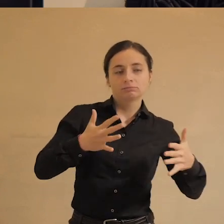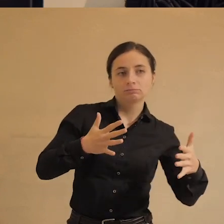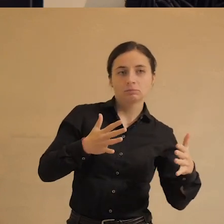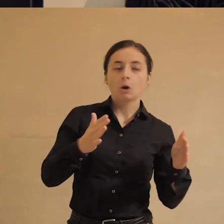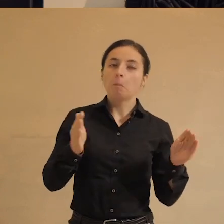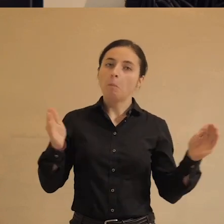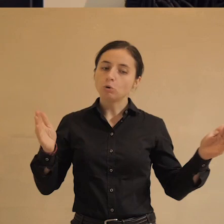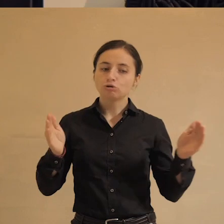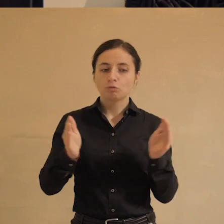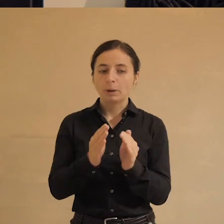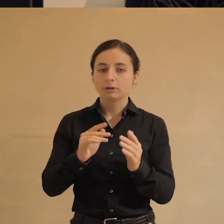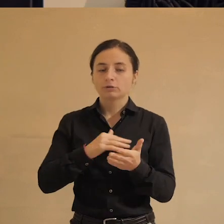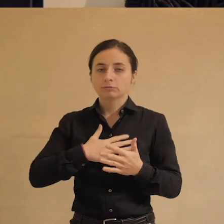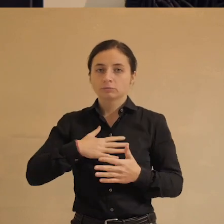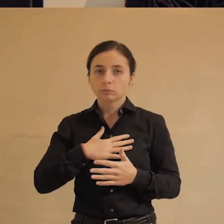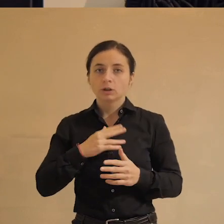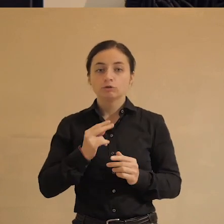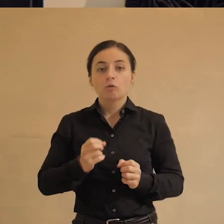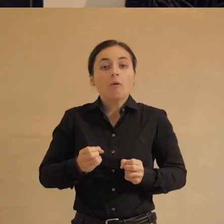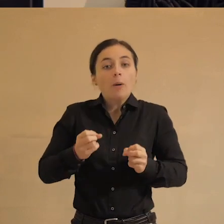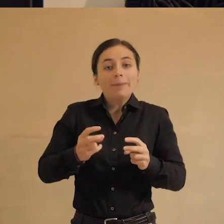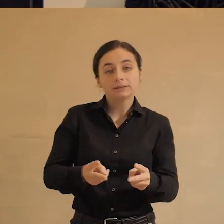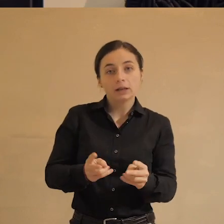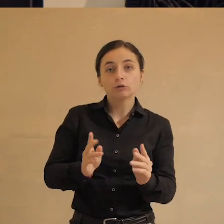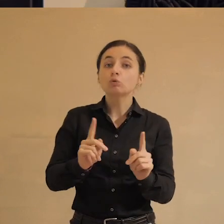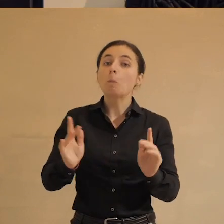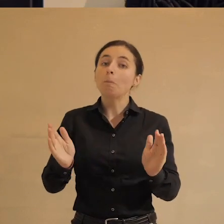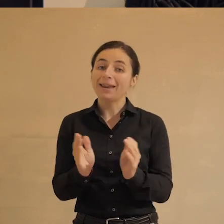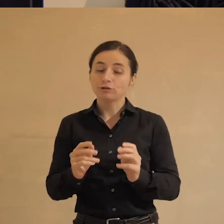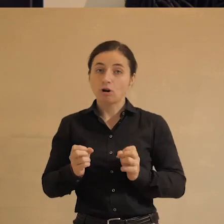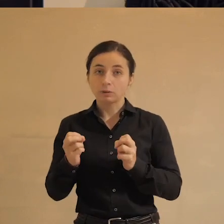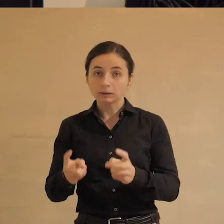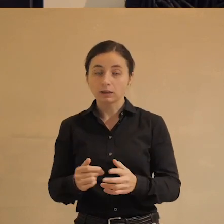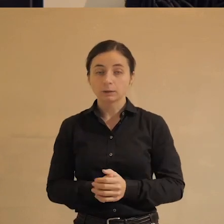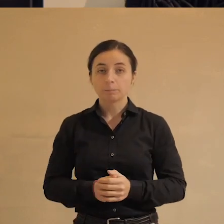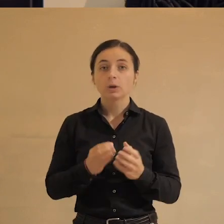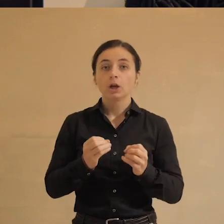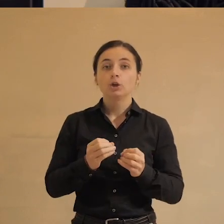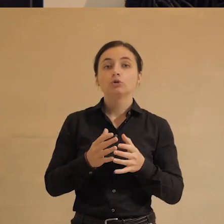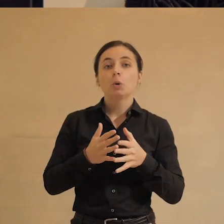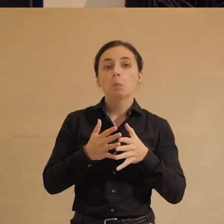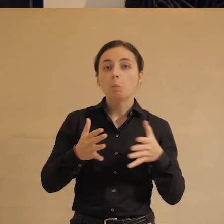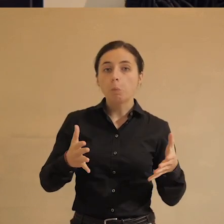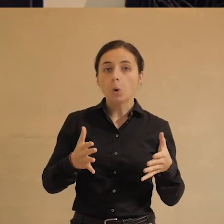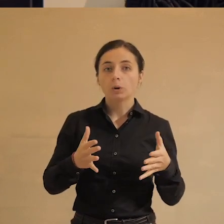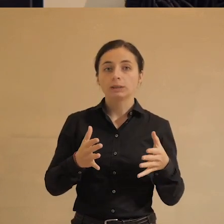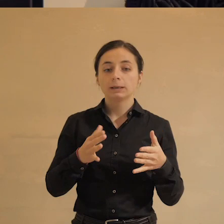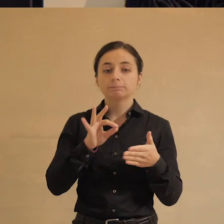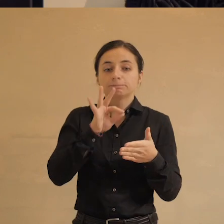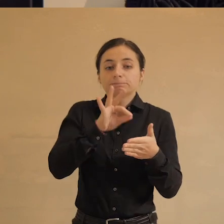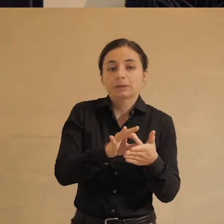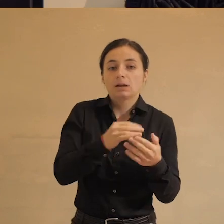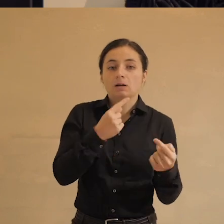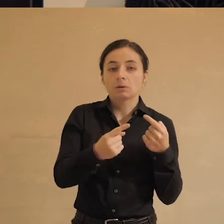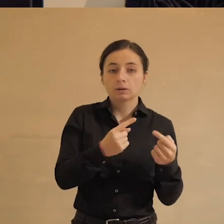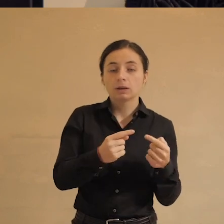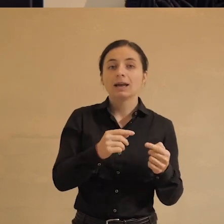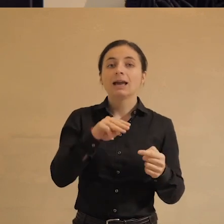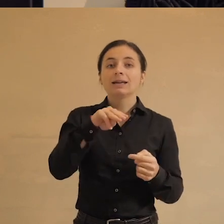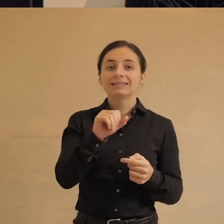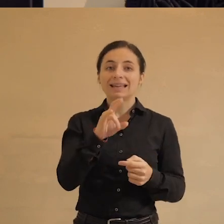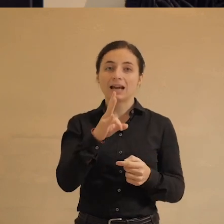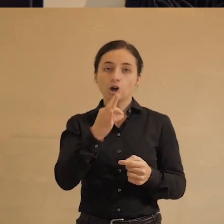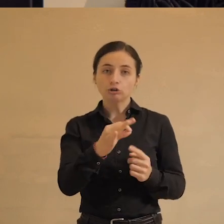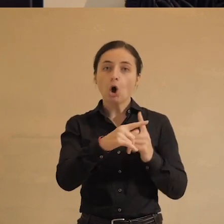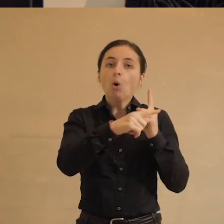волновать, что меньше, чего стали опасаться, чего меньше опасаются. И еще более, так сказать, прицельно поговорим о технооптимизме и